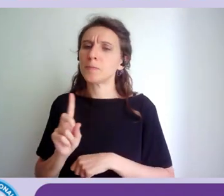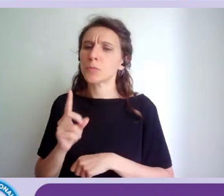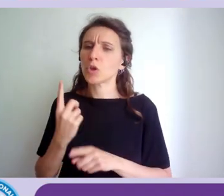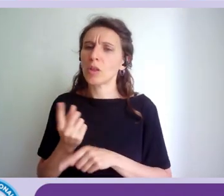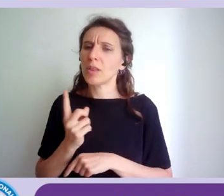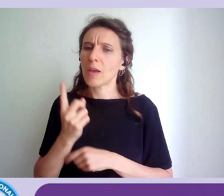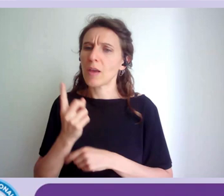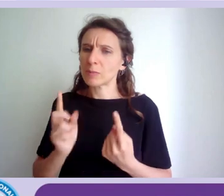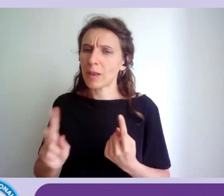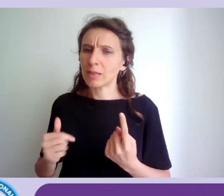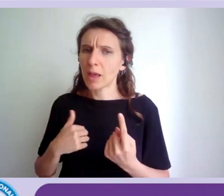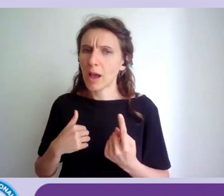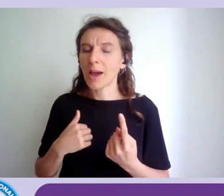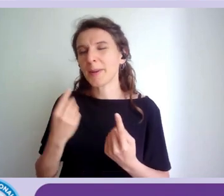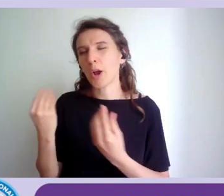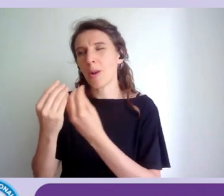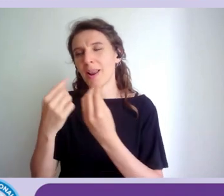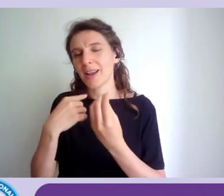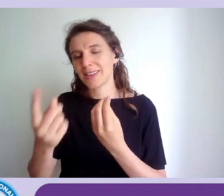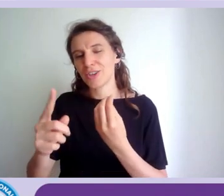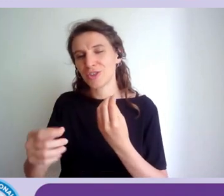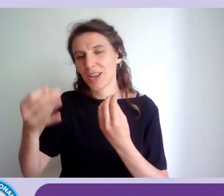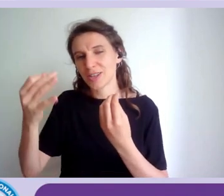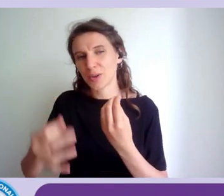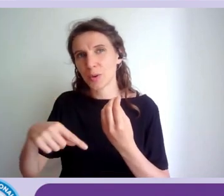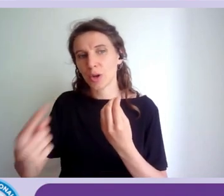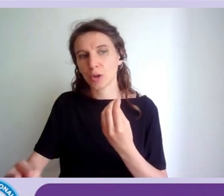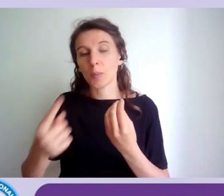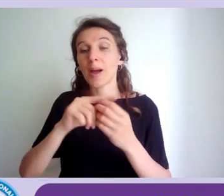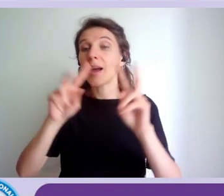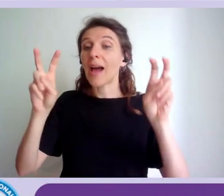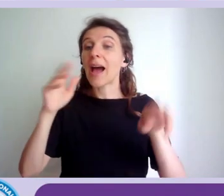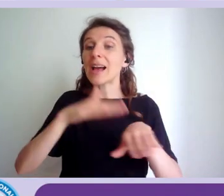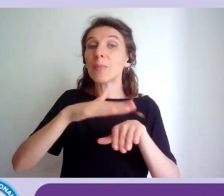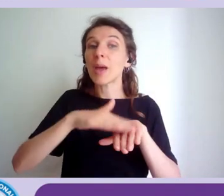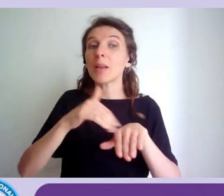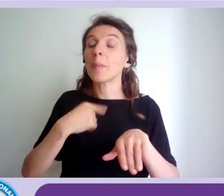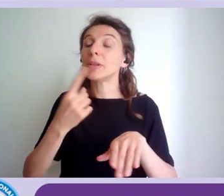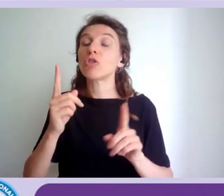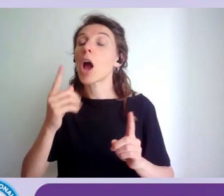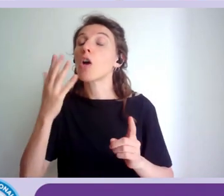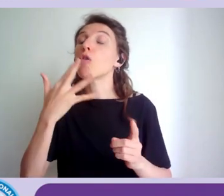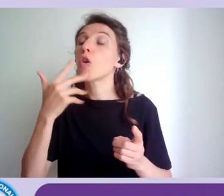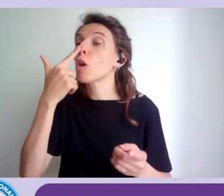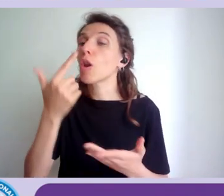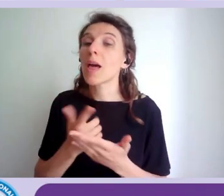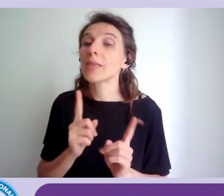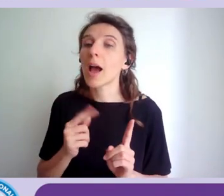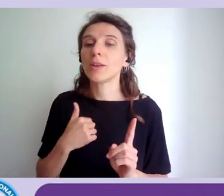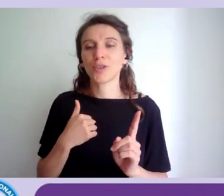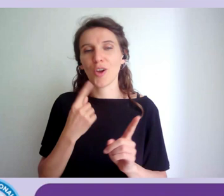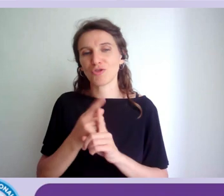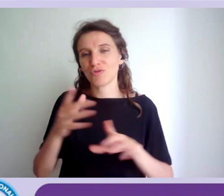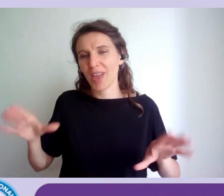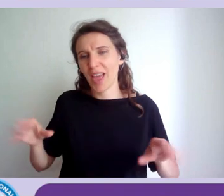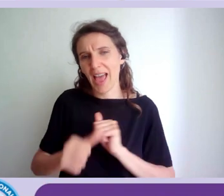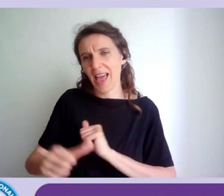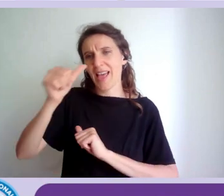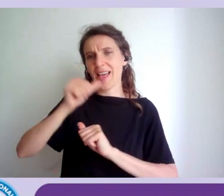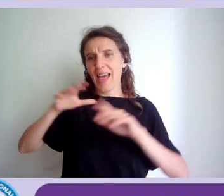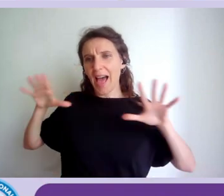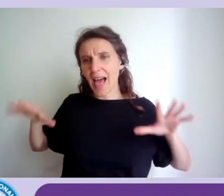una verifica finale fatta all'esperto di accessibilità che mi dice che i colori non vanno bene devo già saperlo fin dall'inizio quindi